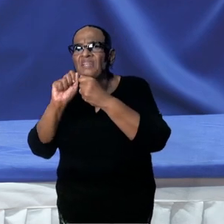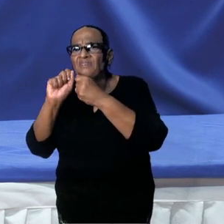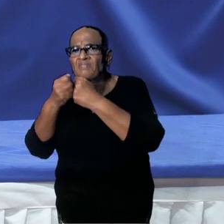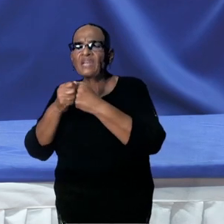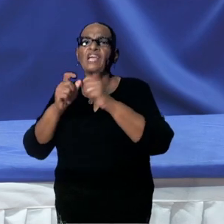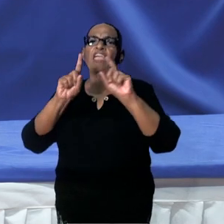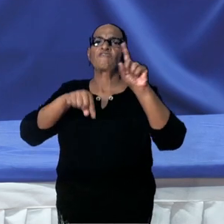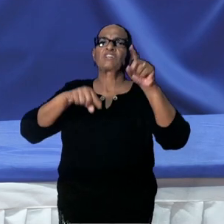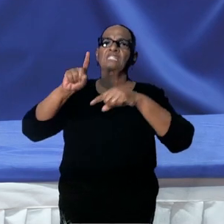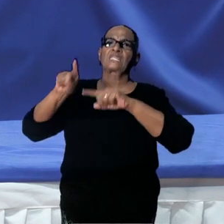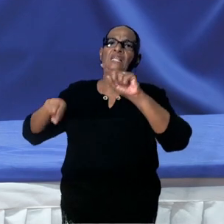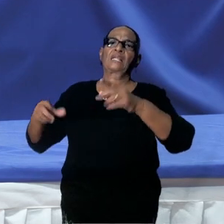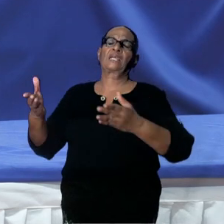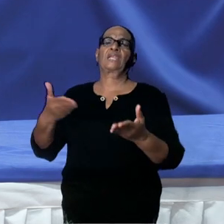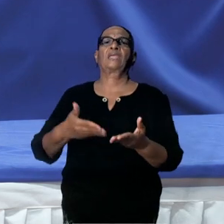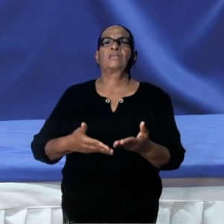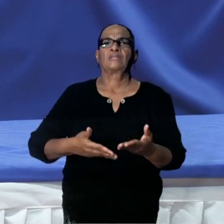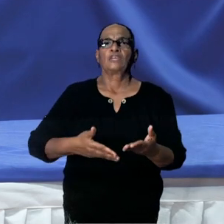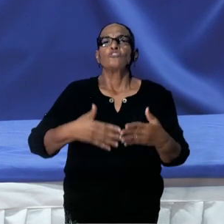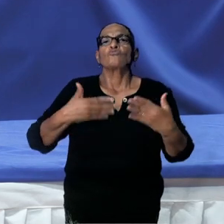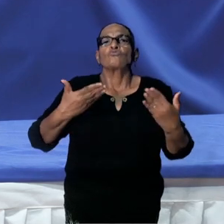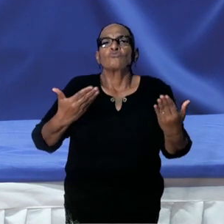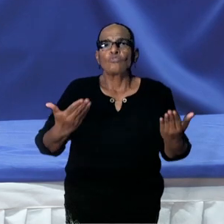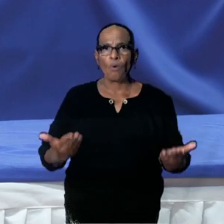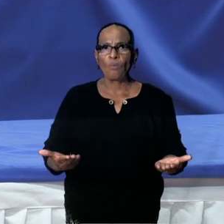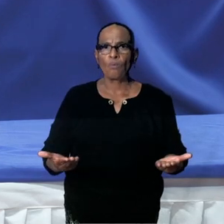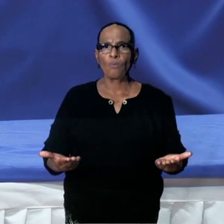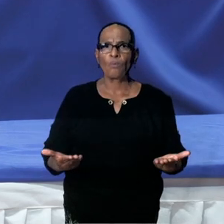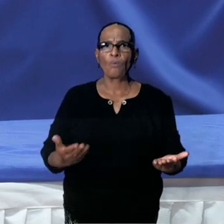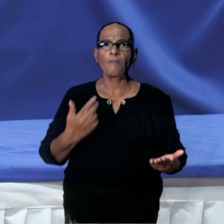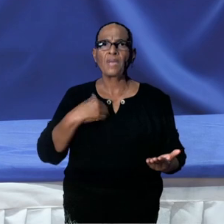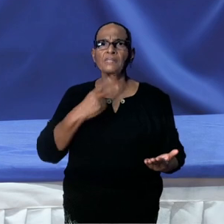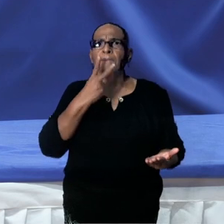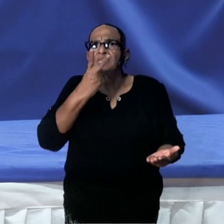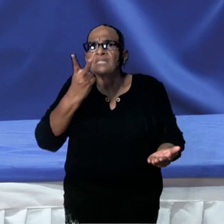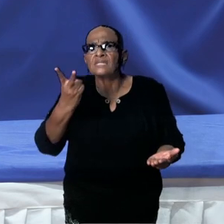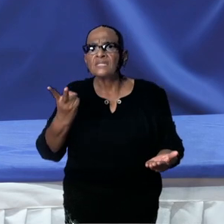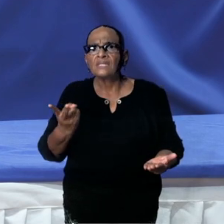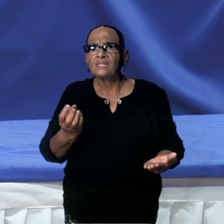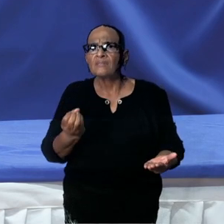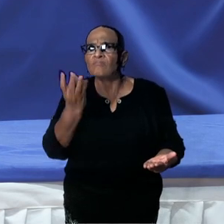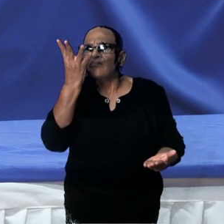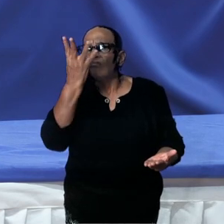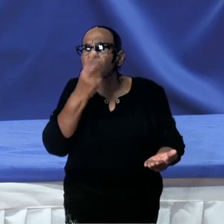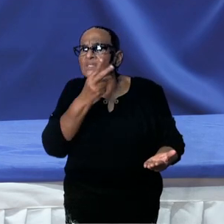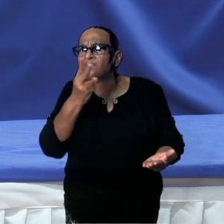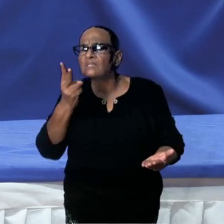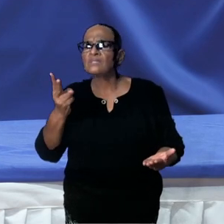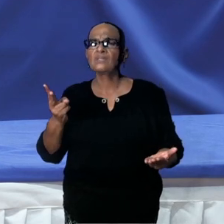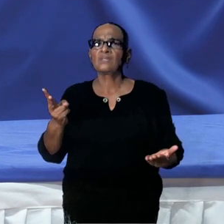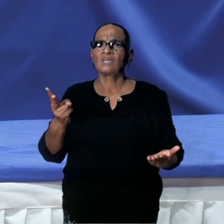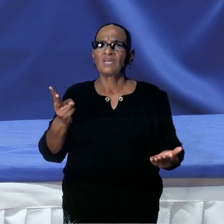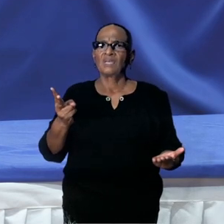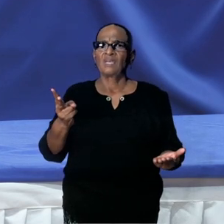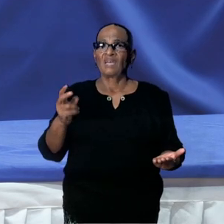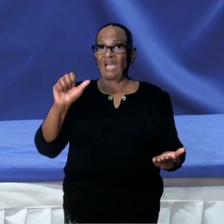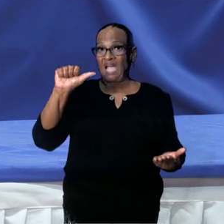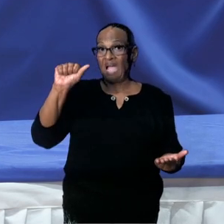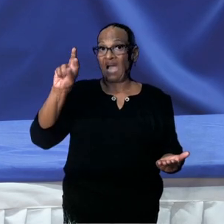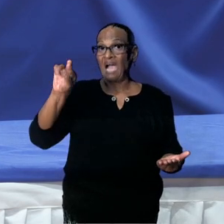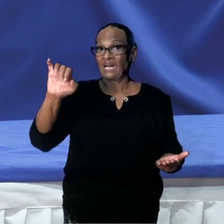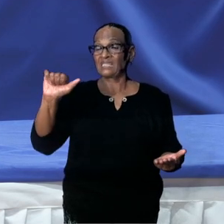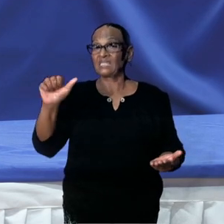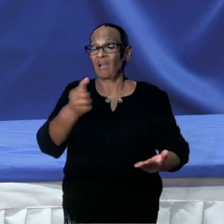varianten krijgen. Zo heeft men ontdekt dat het AstraZeneca